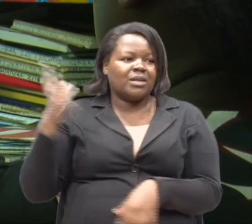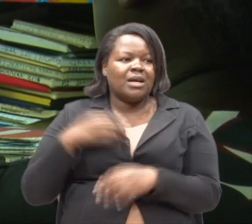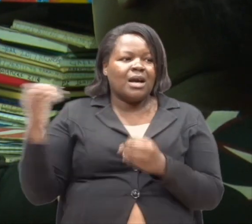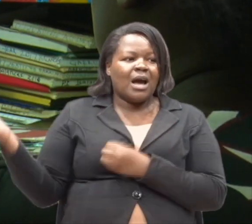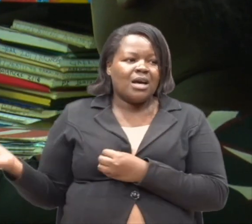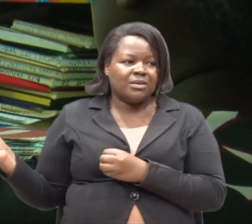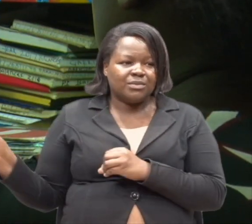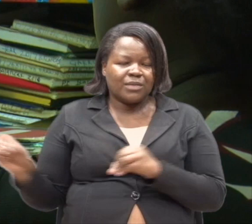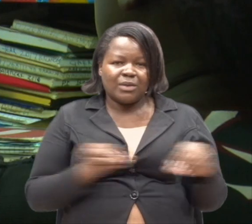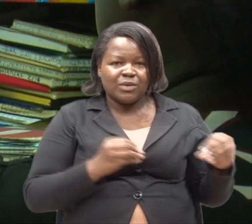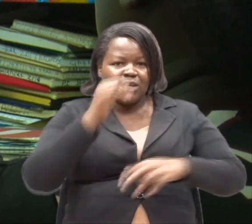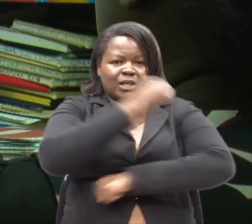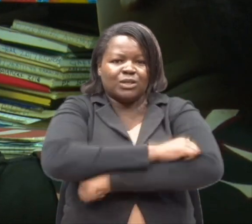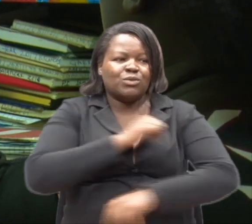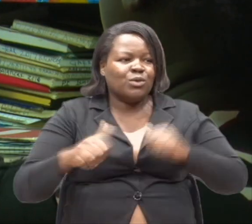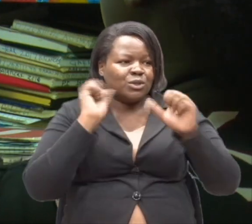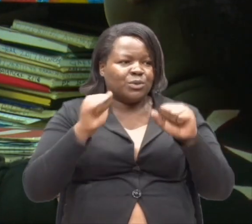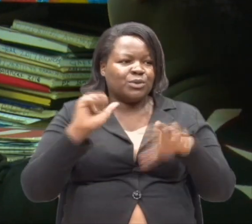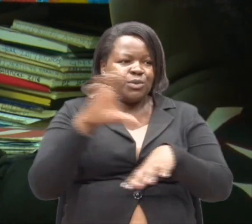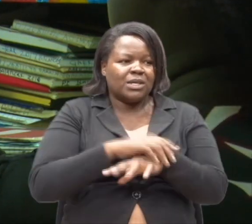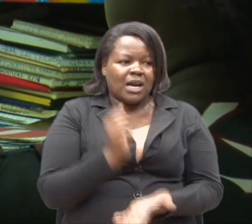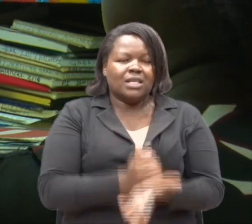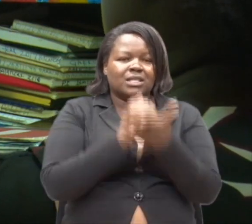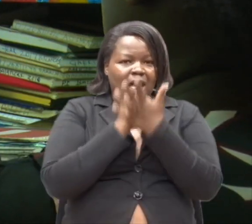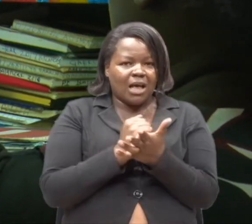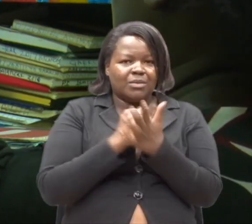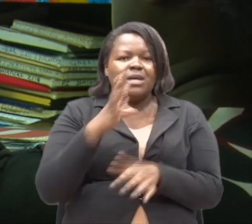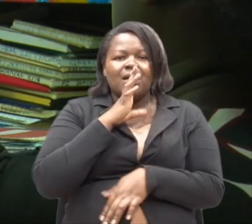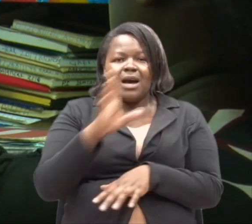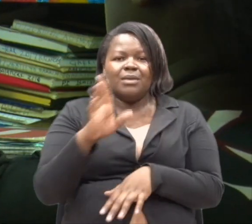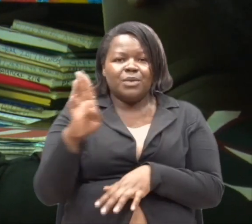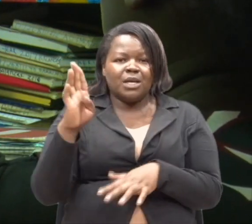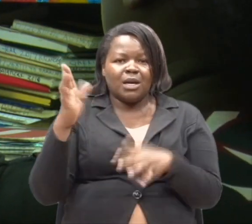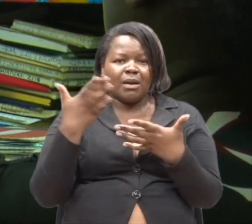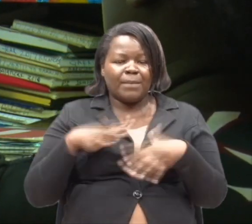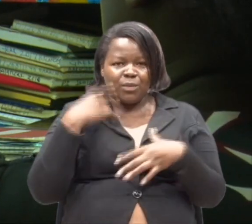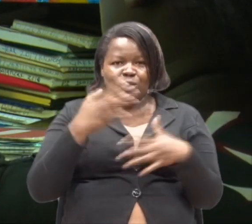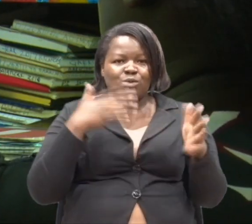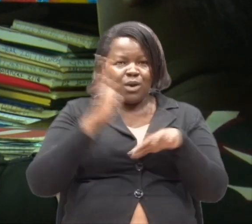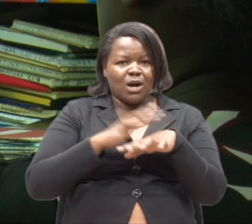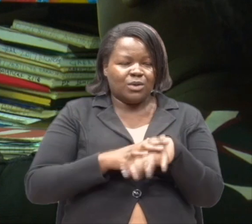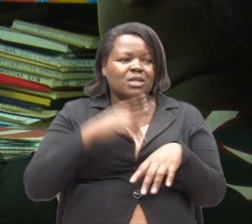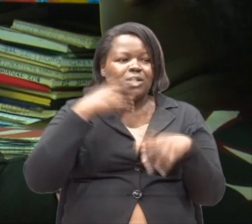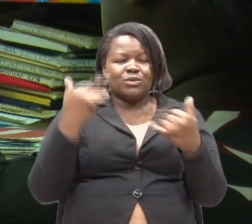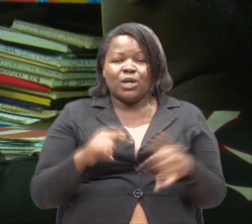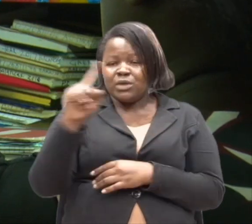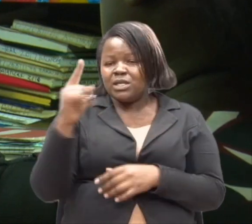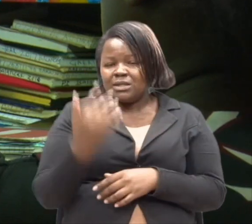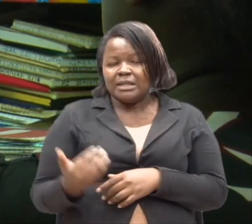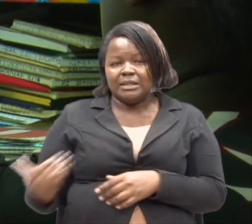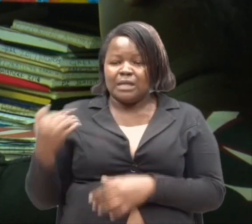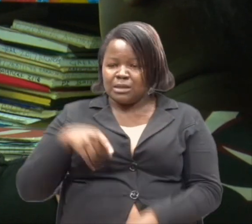wawapeleke kwa zile shuli ambazo wanaweza wakasaidiwa na wakaweza kuwa watu bora zaidi. Alafu kwa hawa watoto